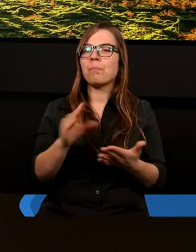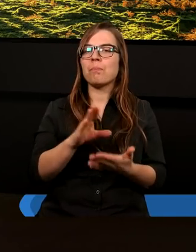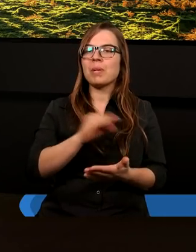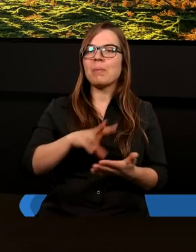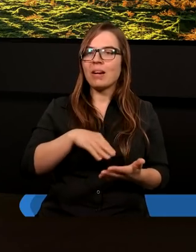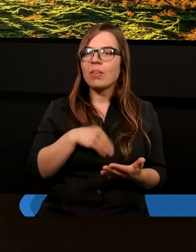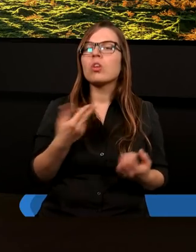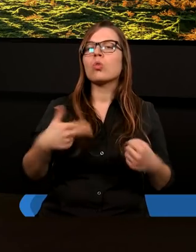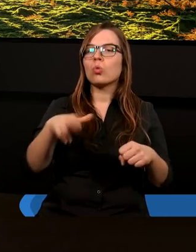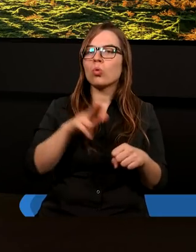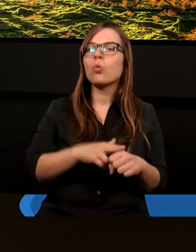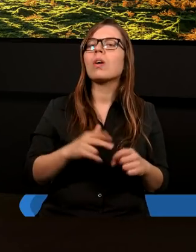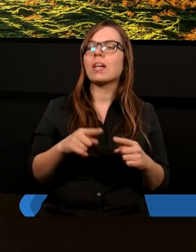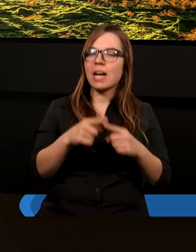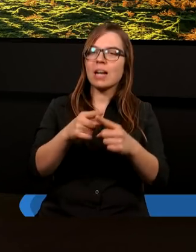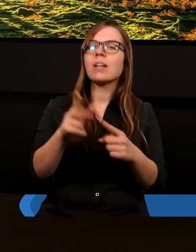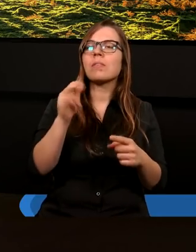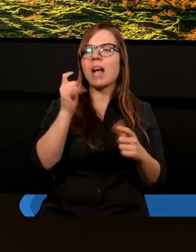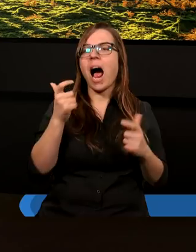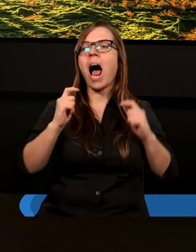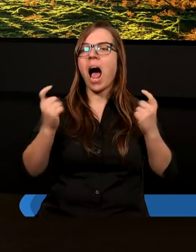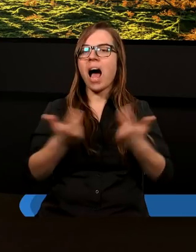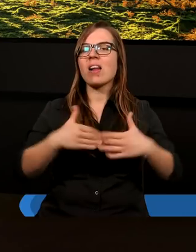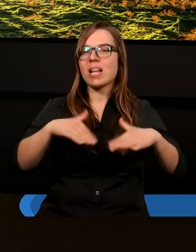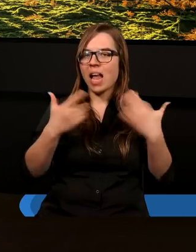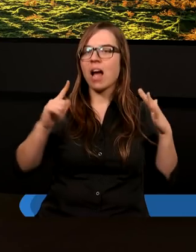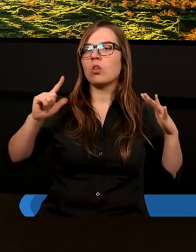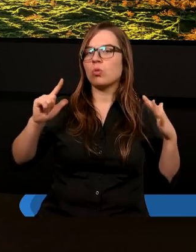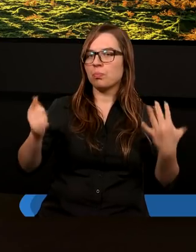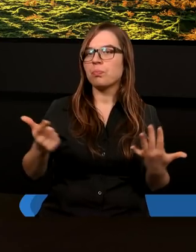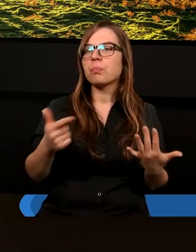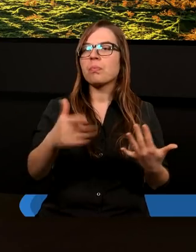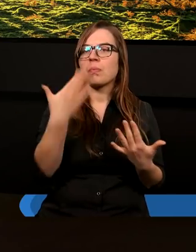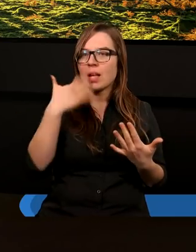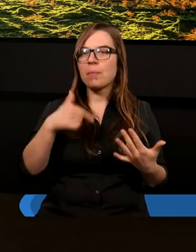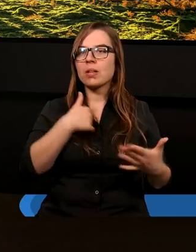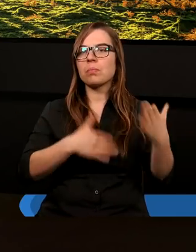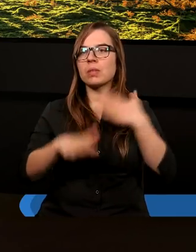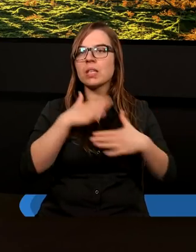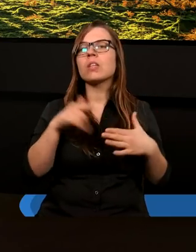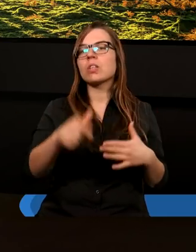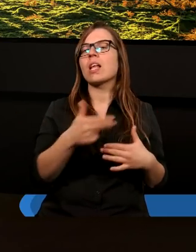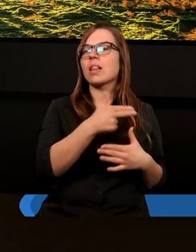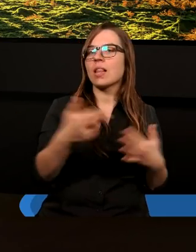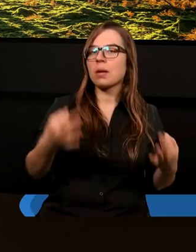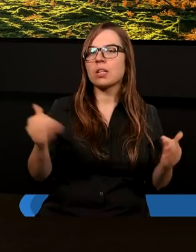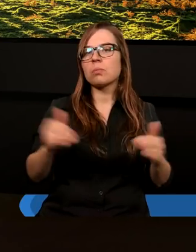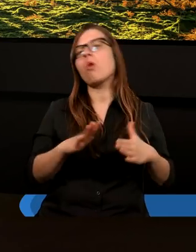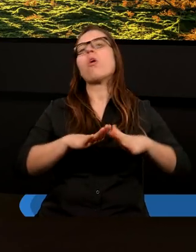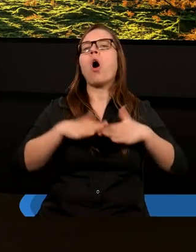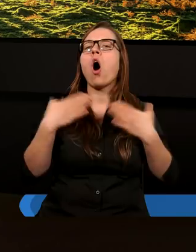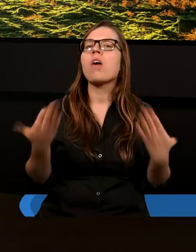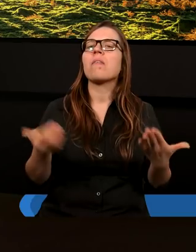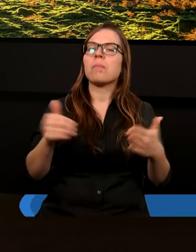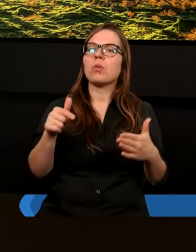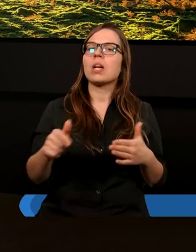Zasad, którymi kierujemy się jako Adwentyści Dnia Siódmego i bardzo mnie to cieszy, że dzisiaj ten temat możemy otworzyć,